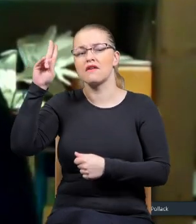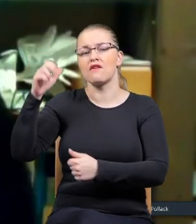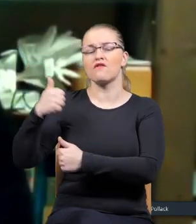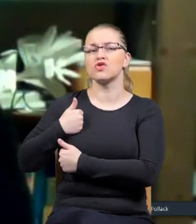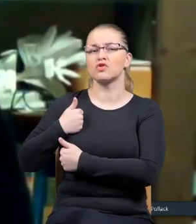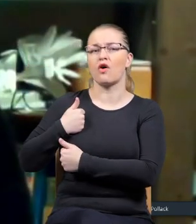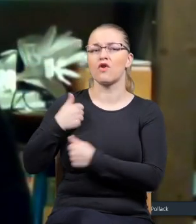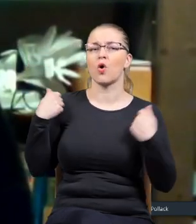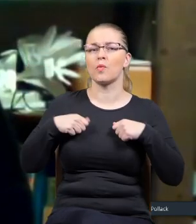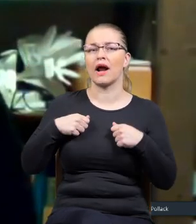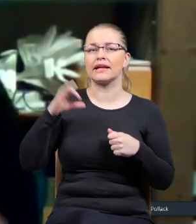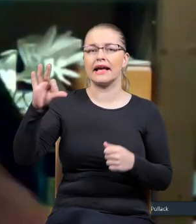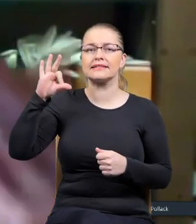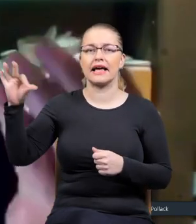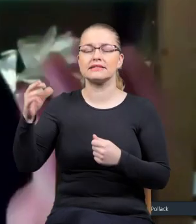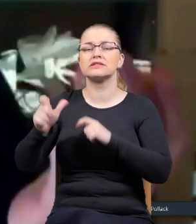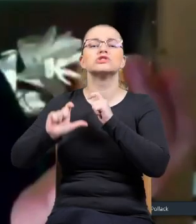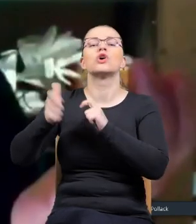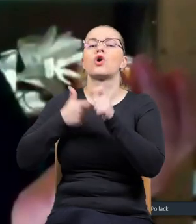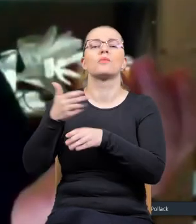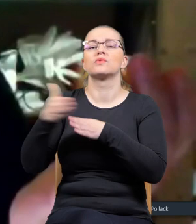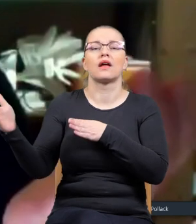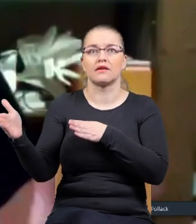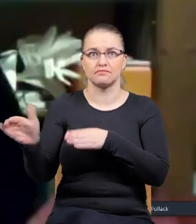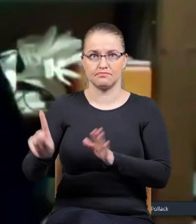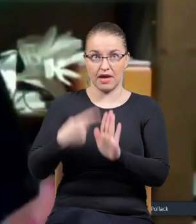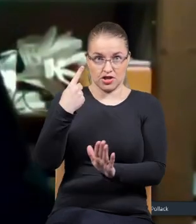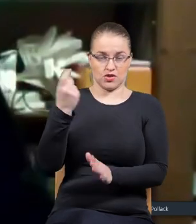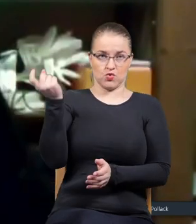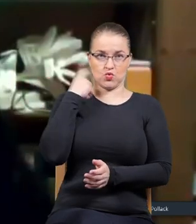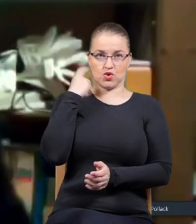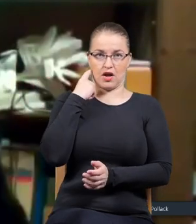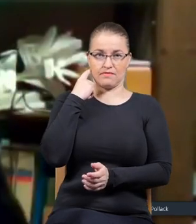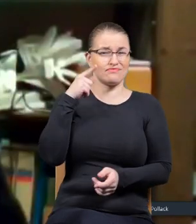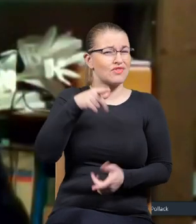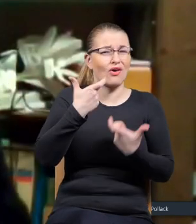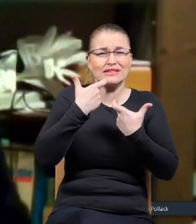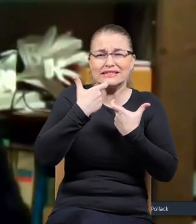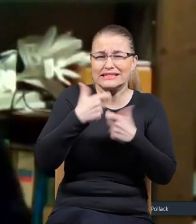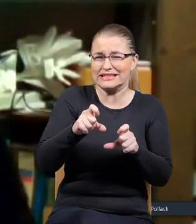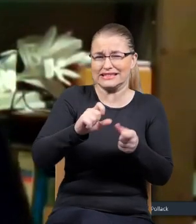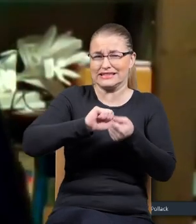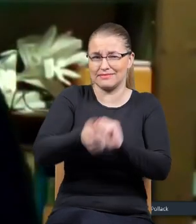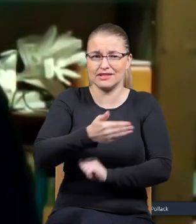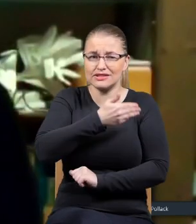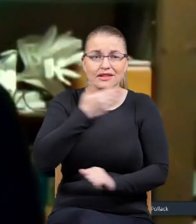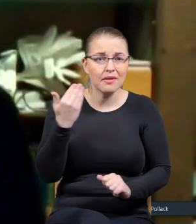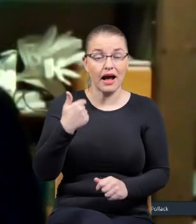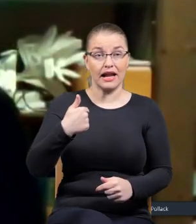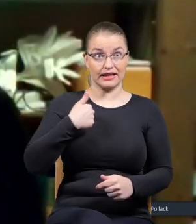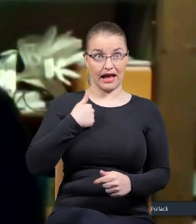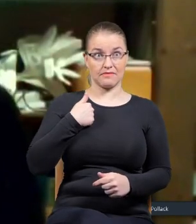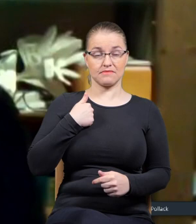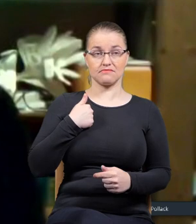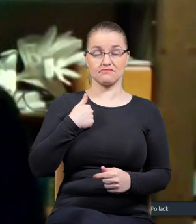mundurem SS. Ale pierwszy raz to słyszałem. To oczywiście nic nie zmienia, ale dla mnie to jest bardzo